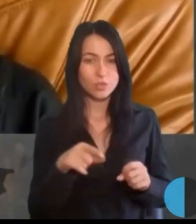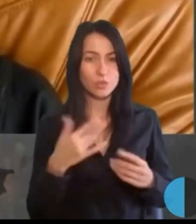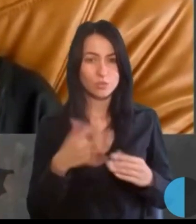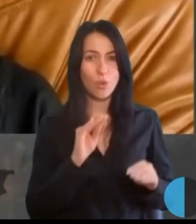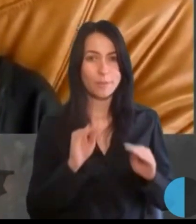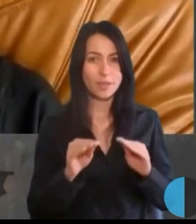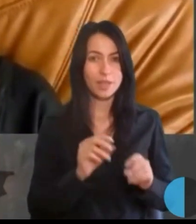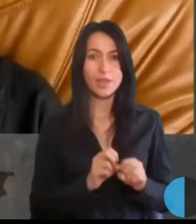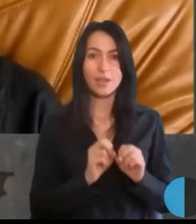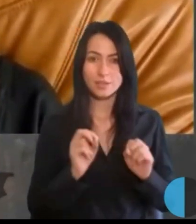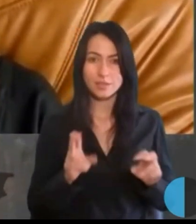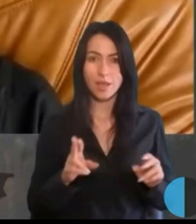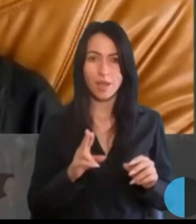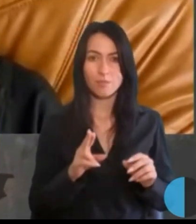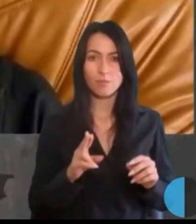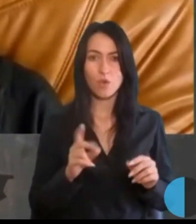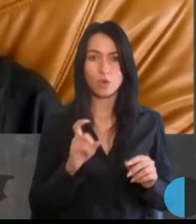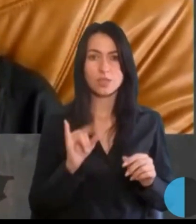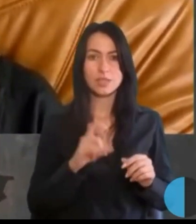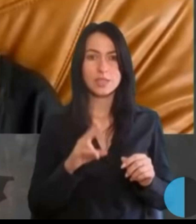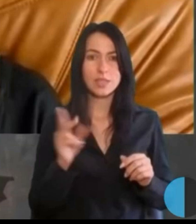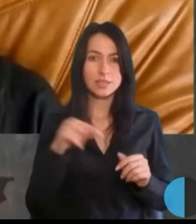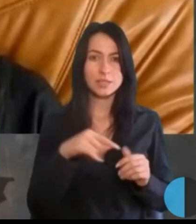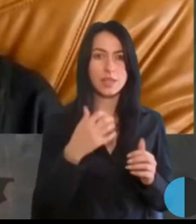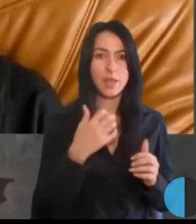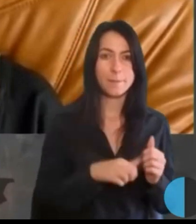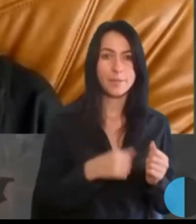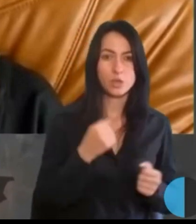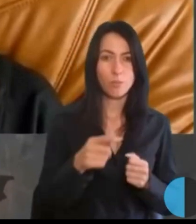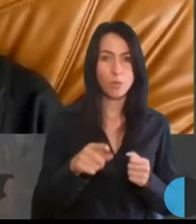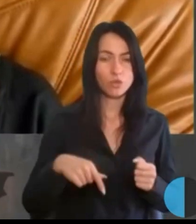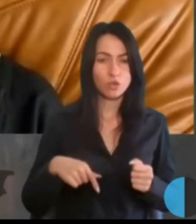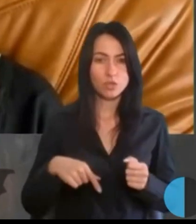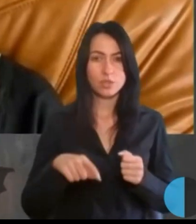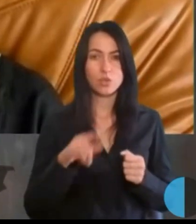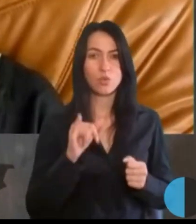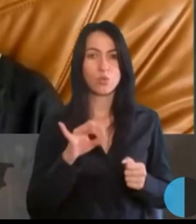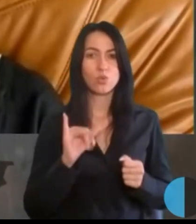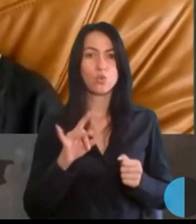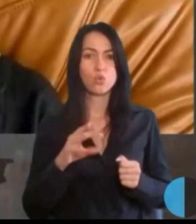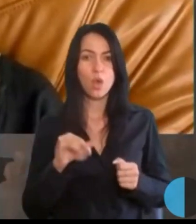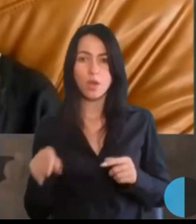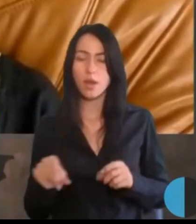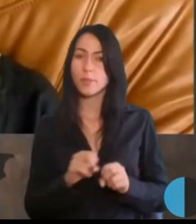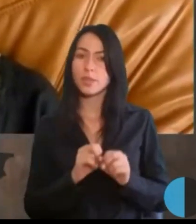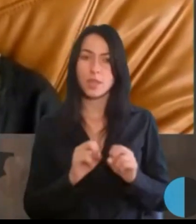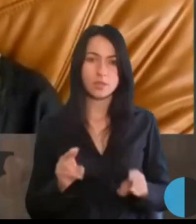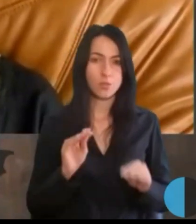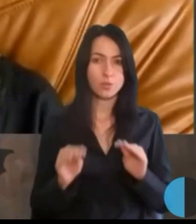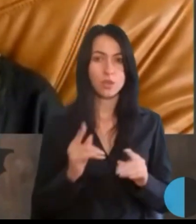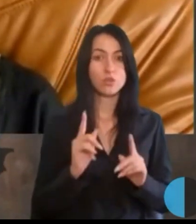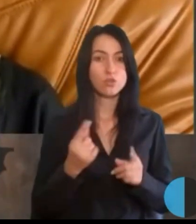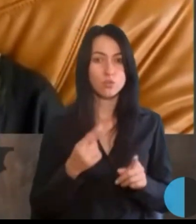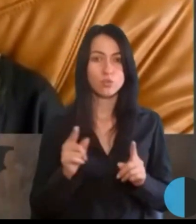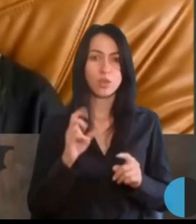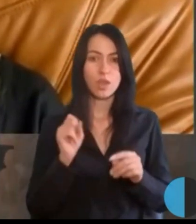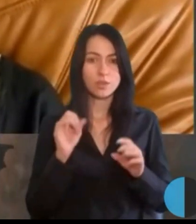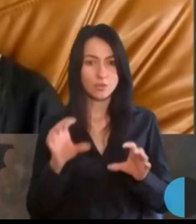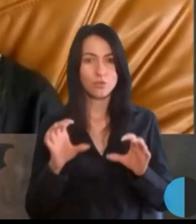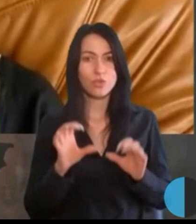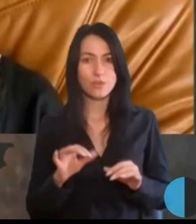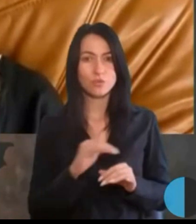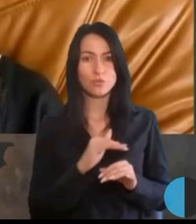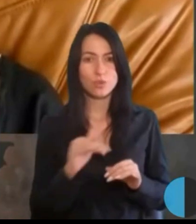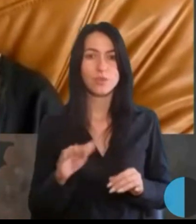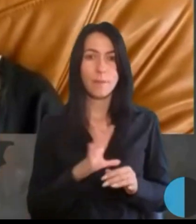само з'їзди між проїжджою частиною і тротуарами так само облаштували. Чому? Тому що на законодавчому рівні була встановлена